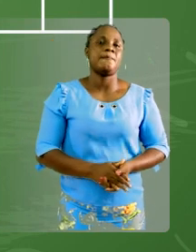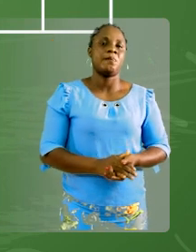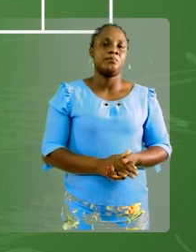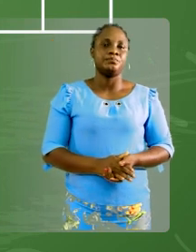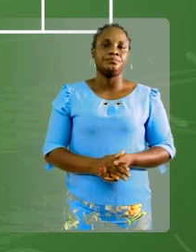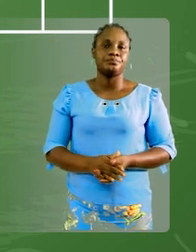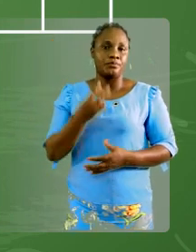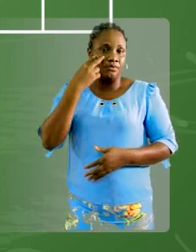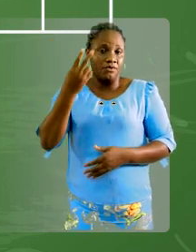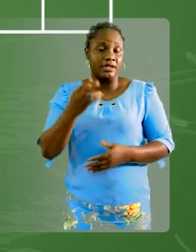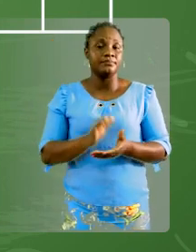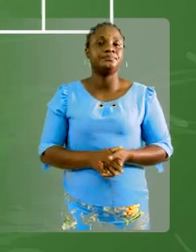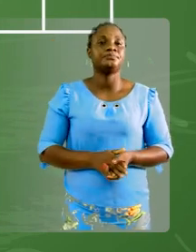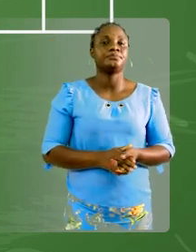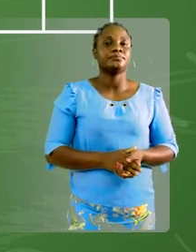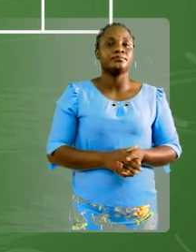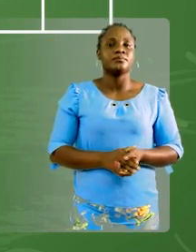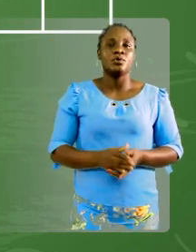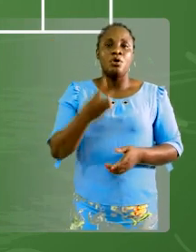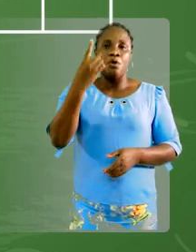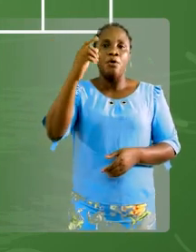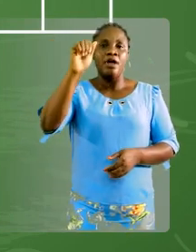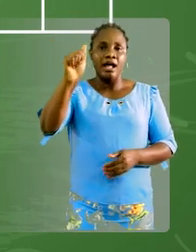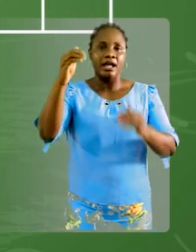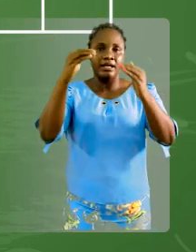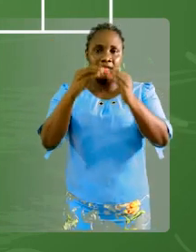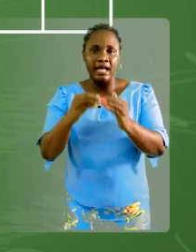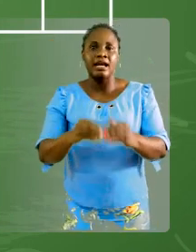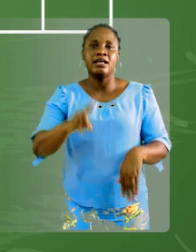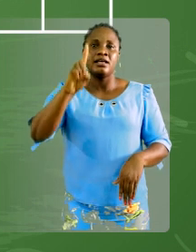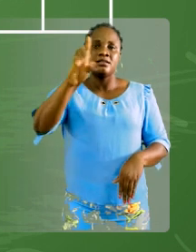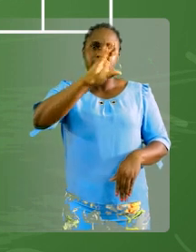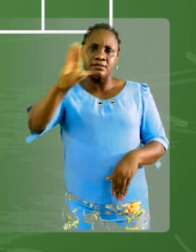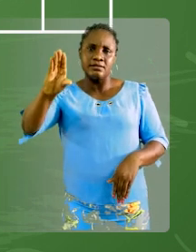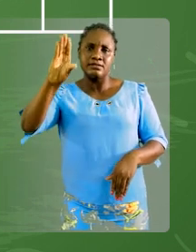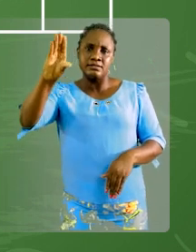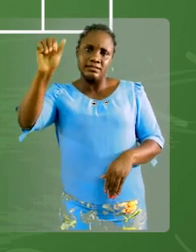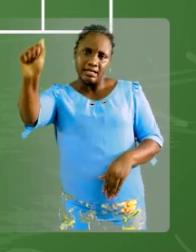Vous voyez ? Donc, un a égale à cent centi-a.